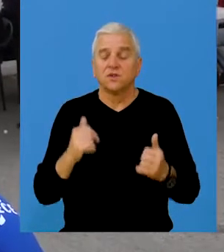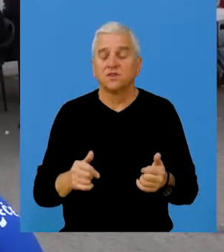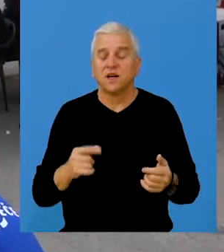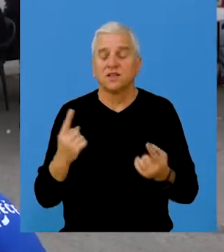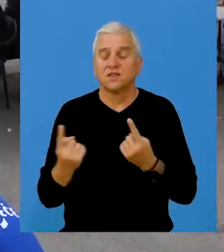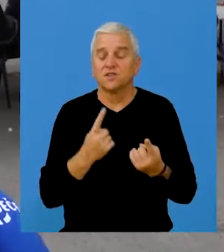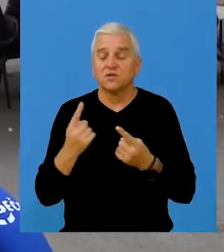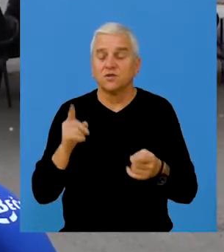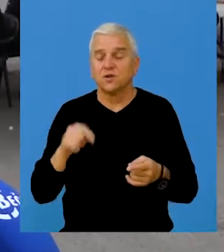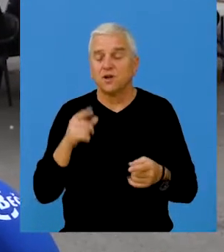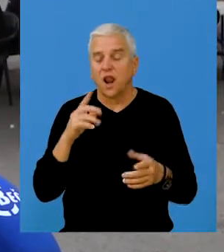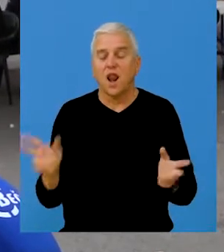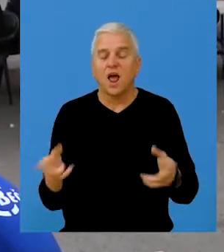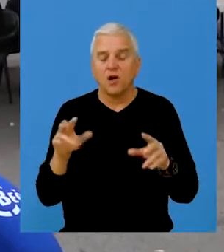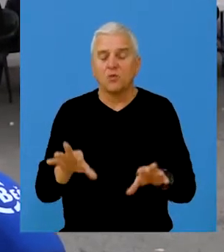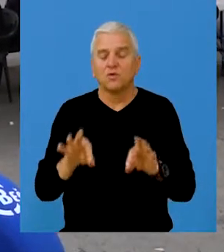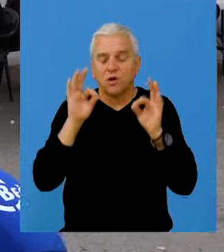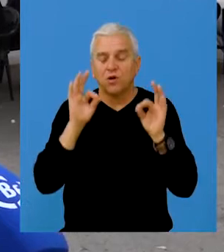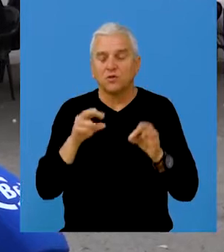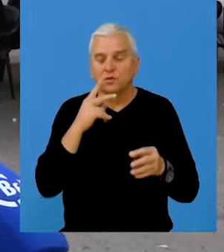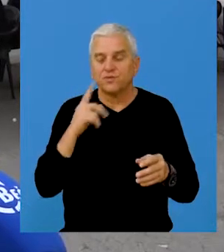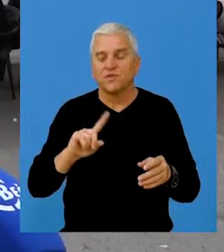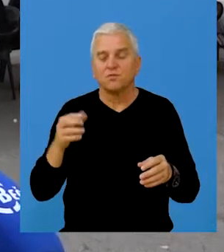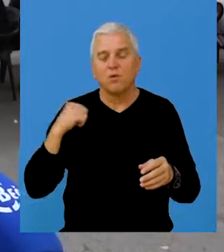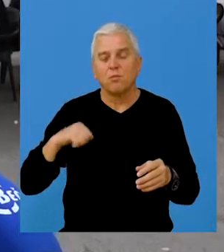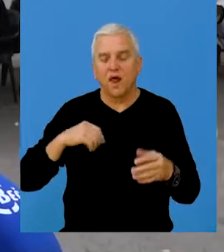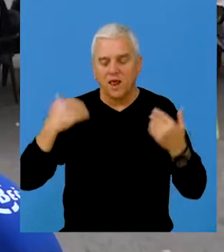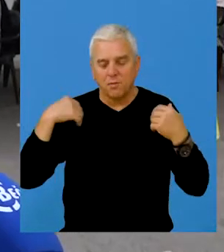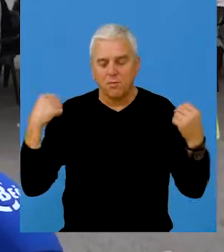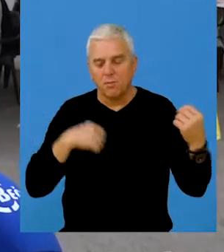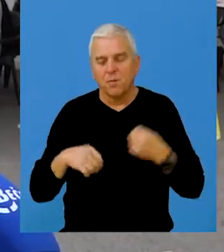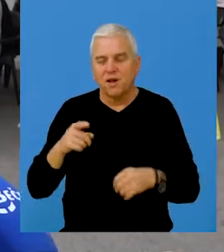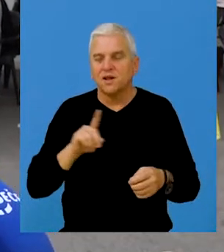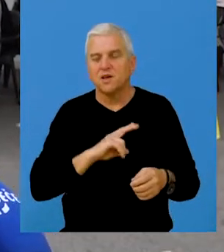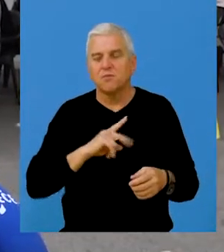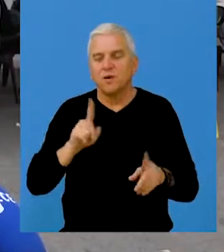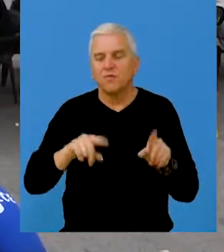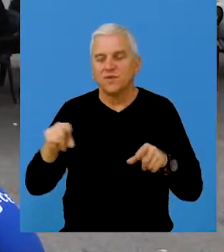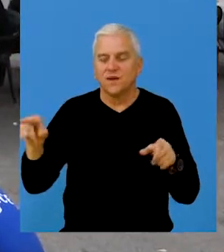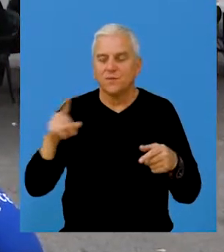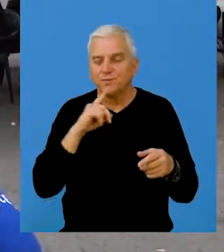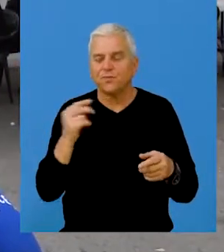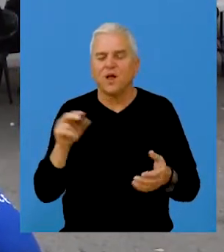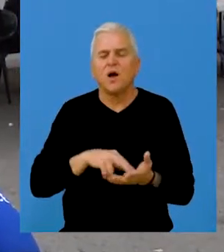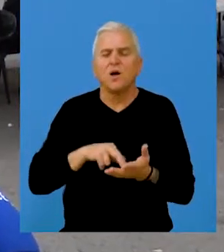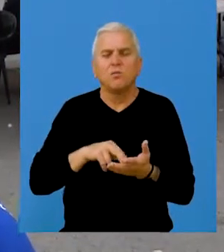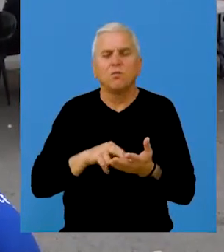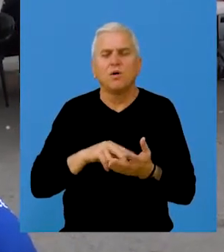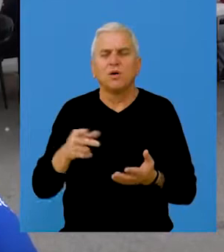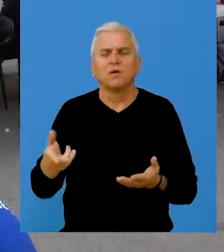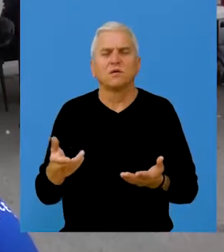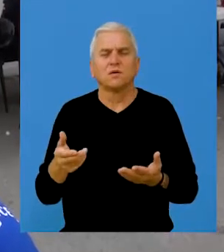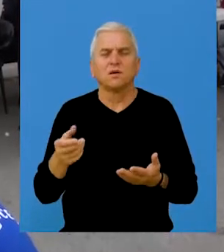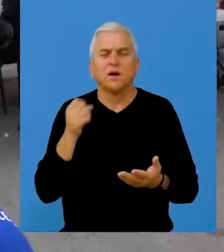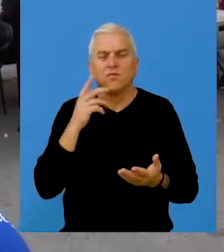prilike da se to otkrije. Mi nismo beli mantili, jeli da ima nekih bojazni, ne